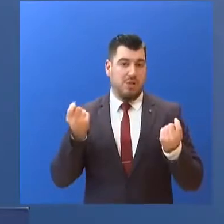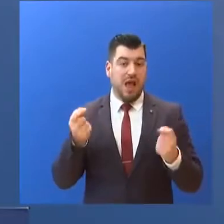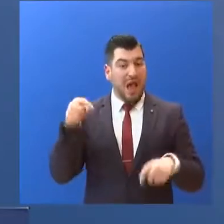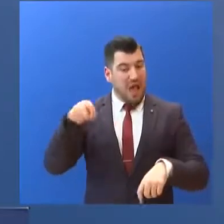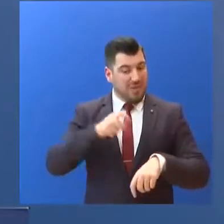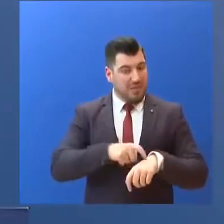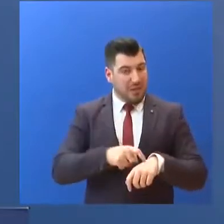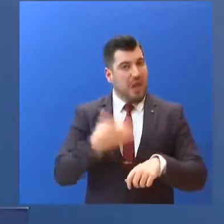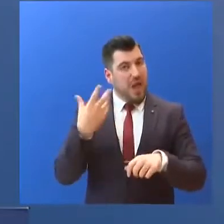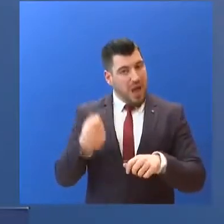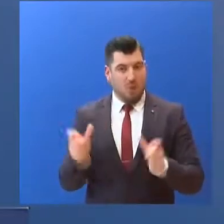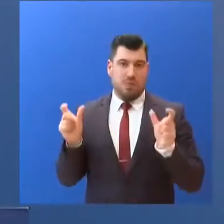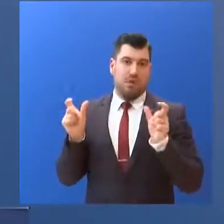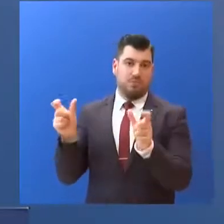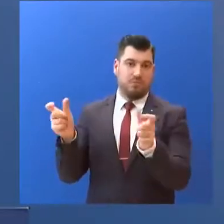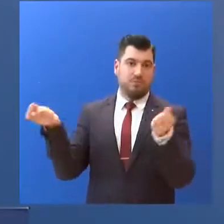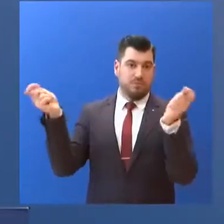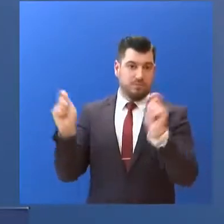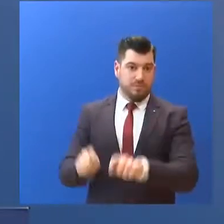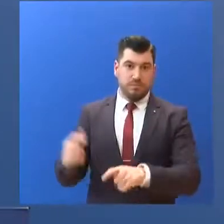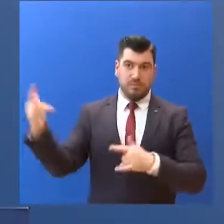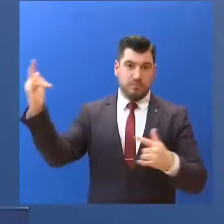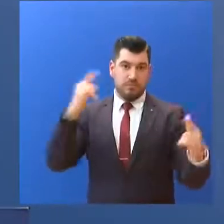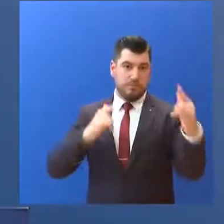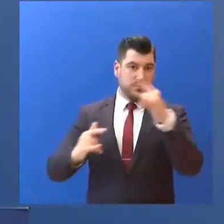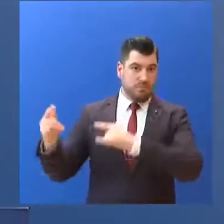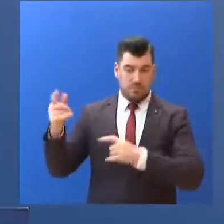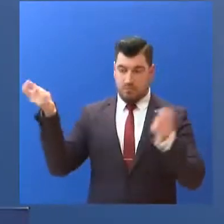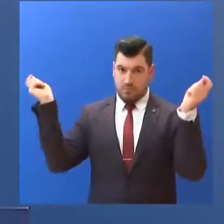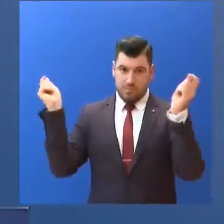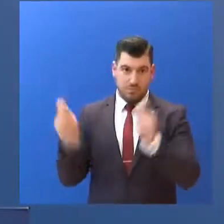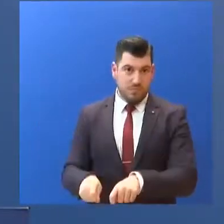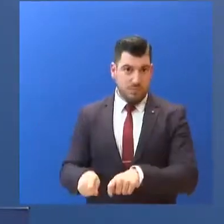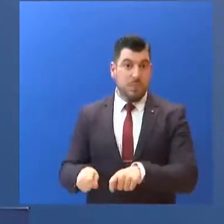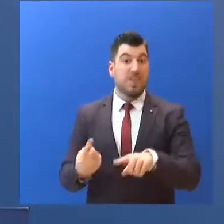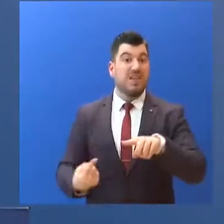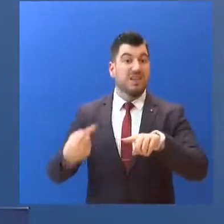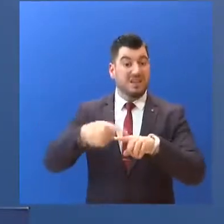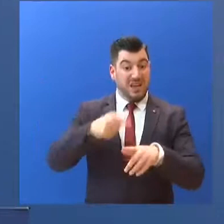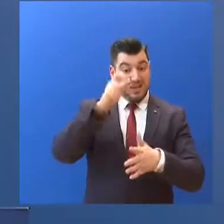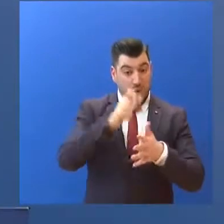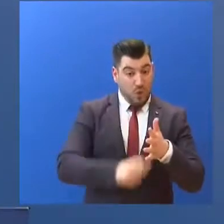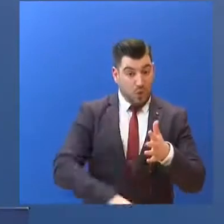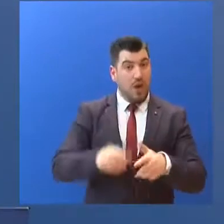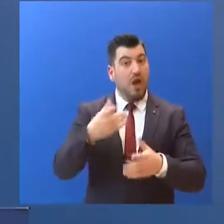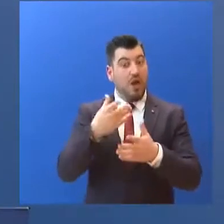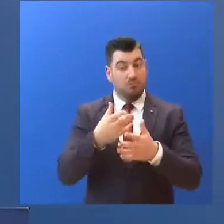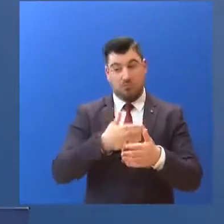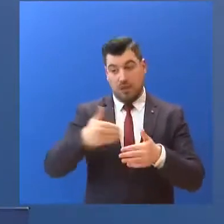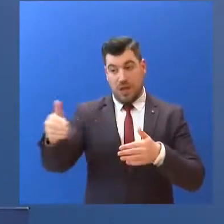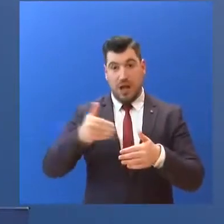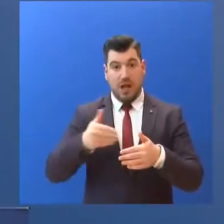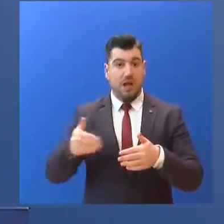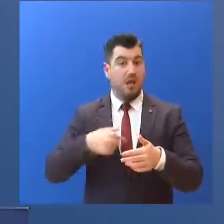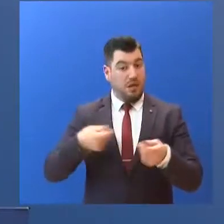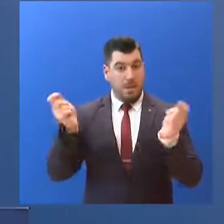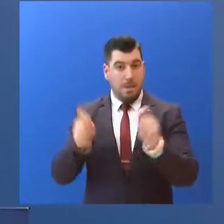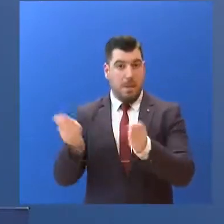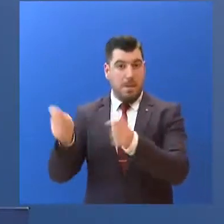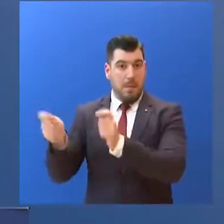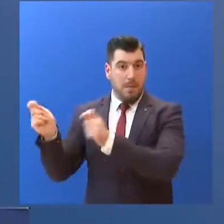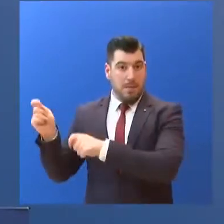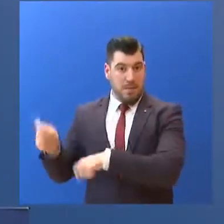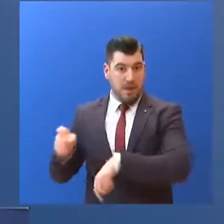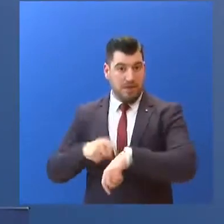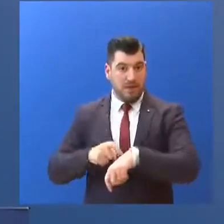περιοριστικά μέτρα που προβλέπονται... έχει ανασταλεί η λειτουργία τουριστικών καταλημάτων... για ένα συγκεκριμένο χρονικό διάστημα... και θα εξετάσουμε αργότερα